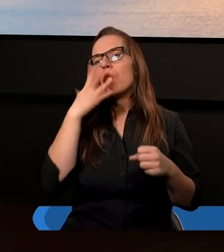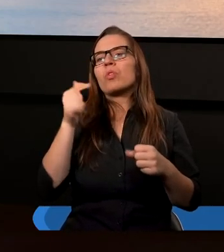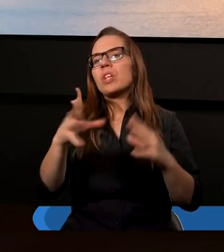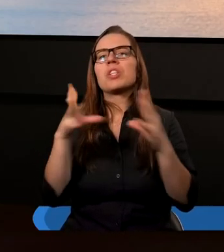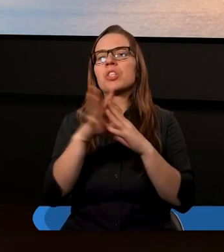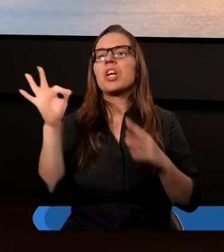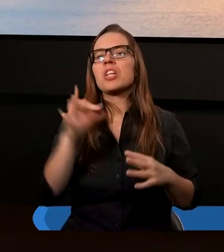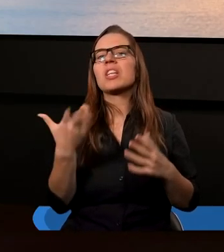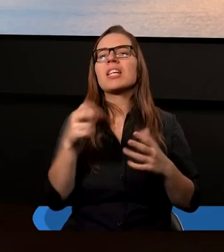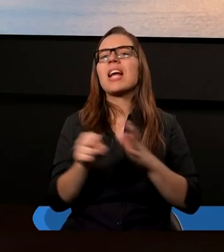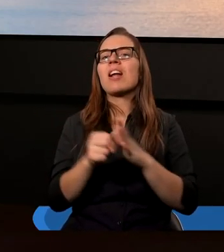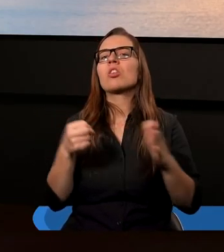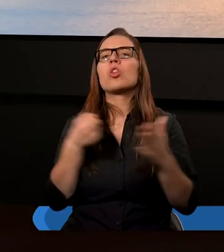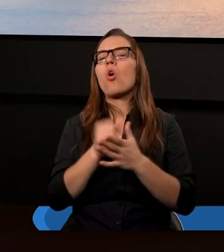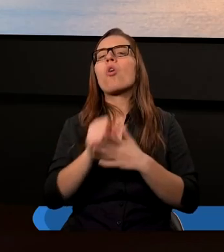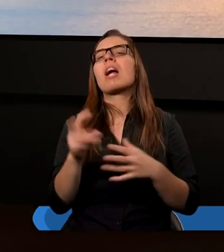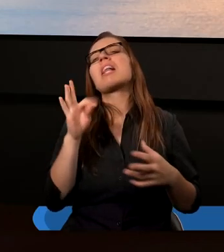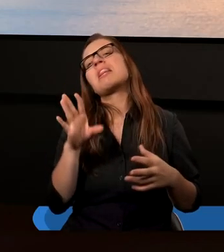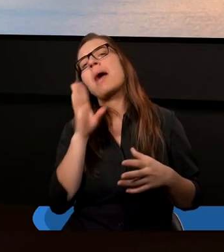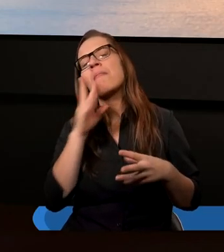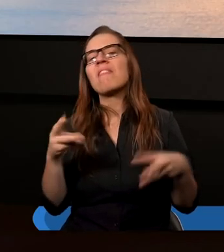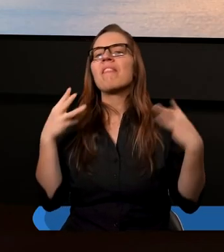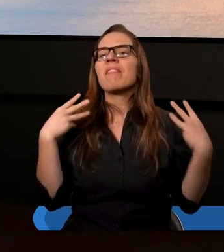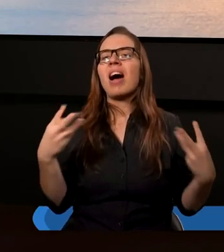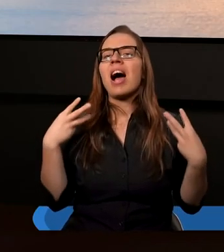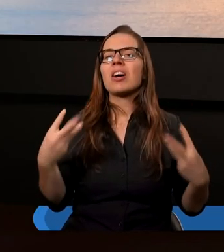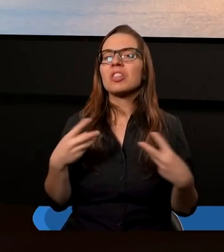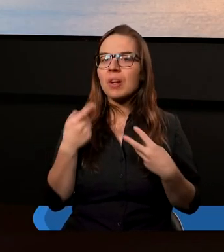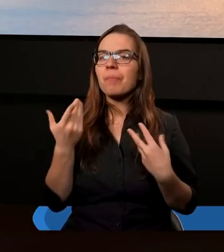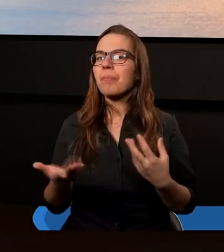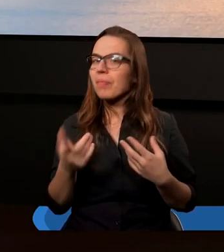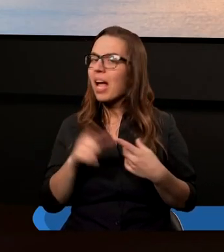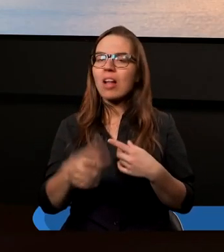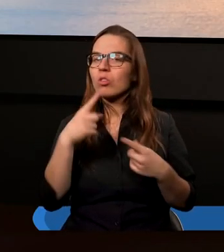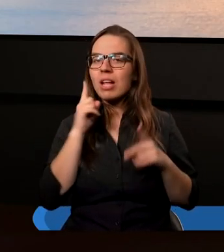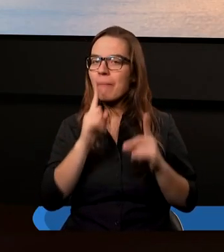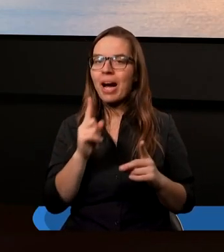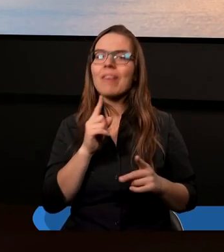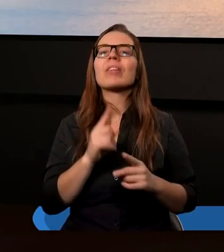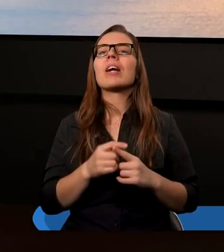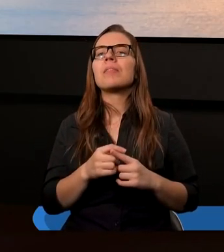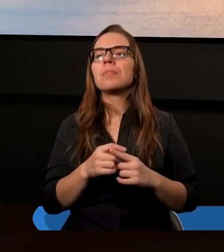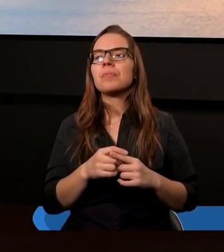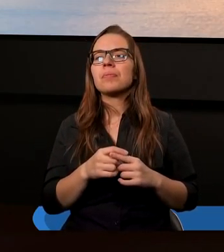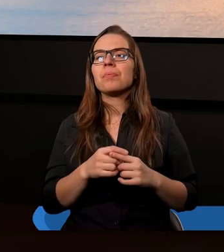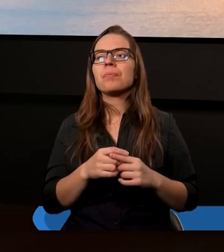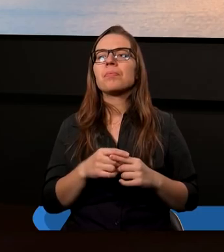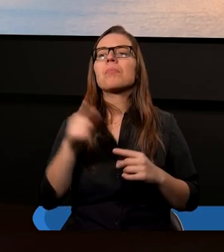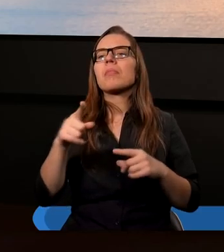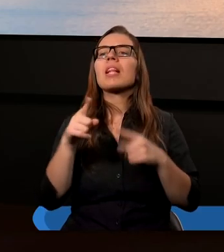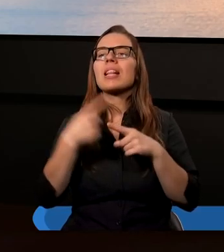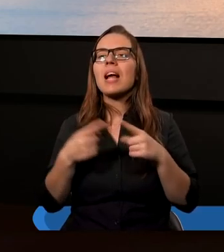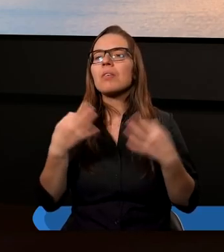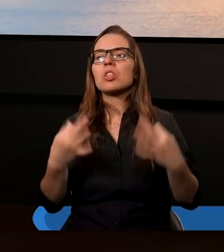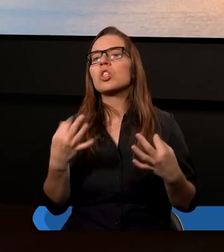że dziesięcina nie do końca jest tak ważna, prawda? Ona była w Starym Testamencie, było w tamtym systemie religijnym, natomiast